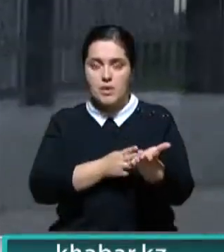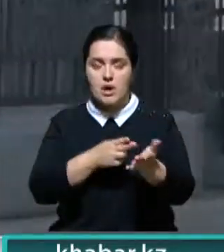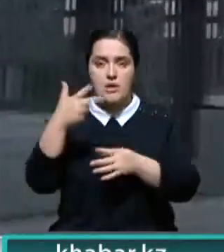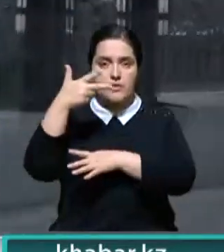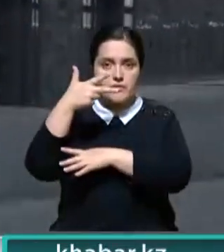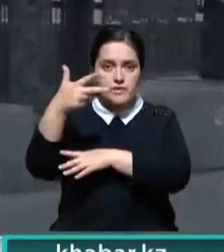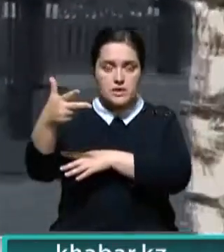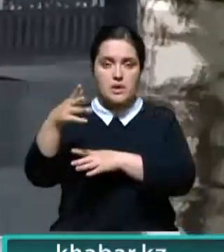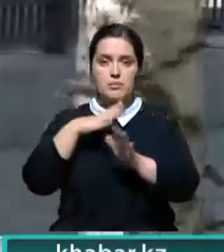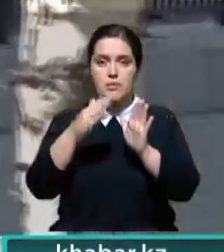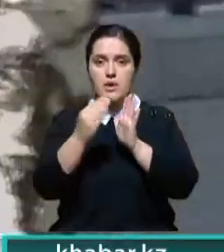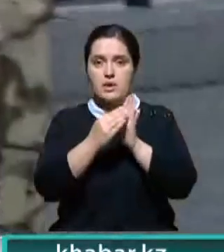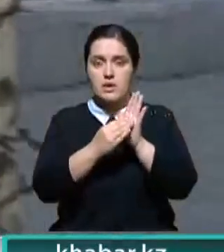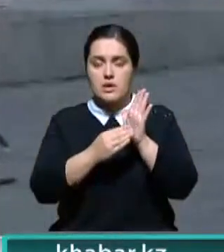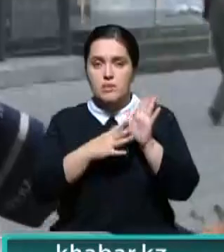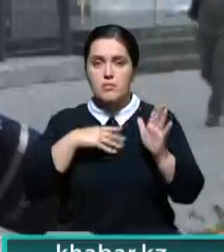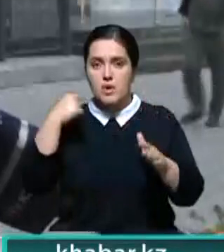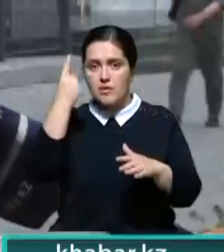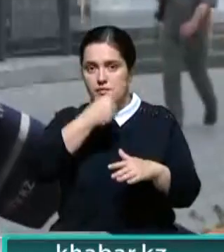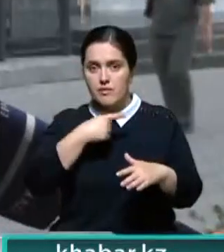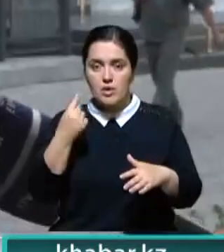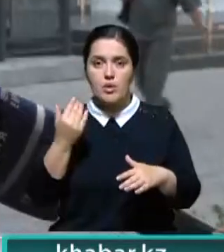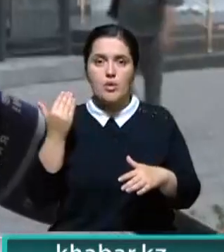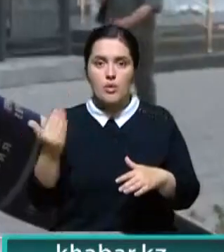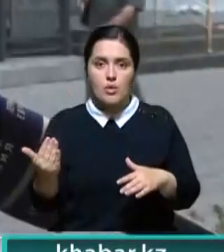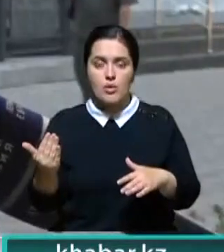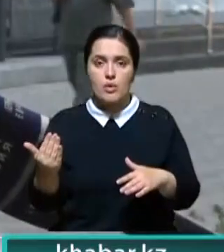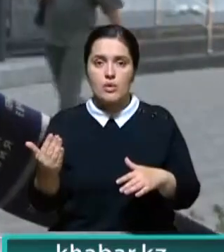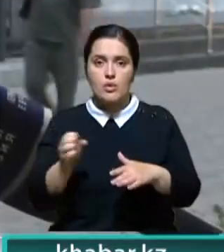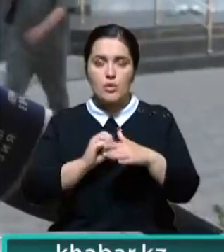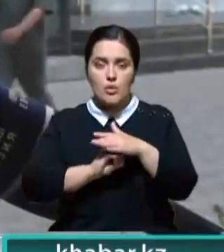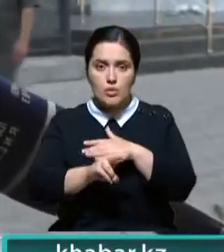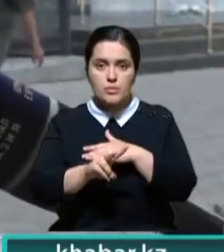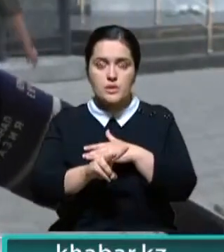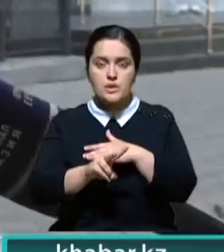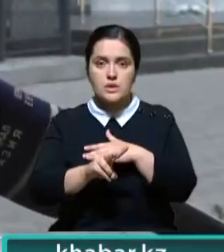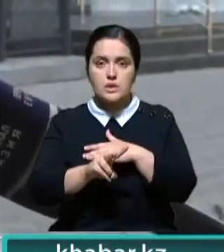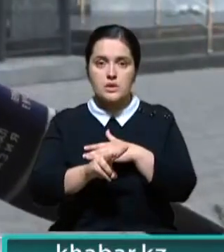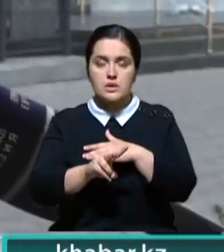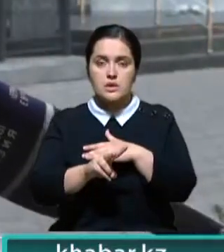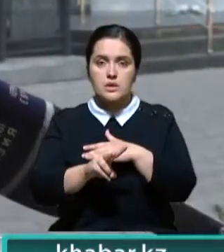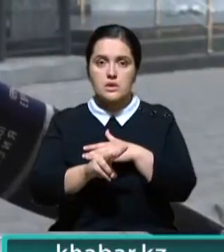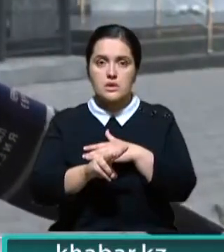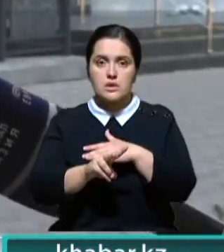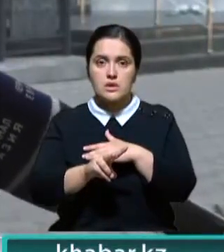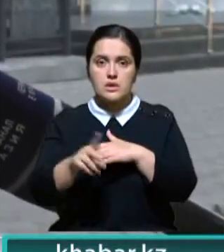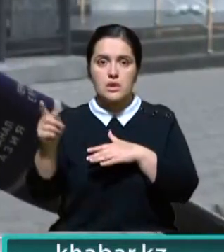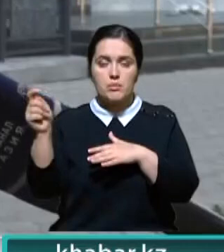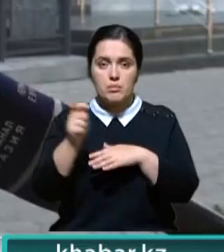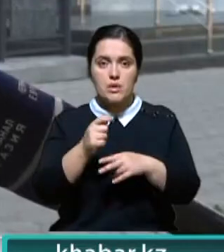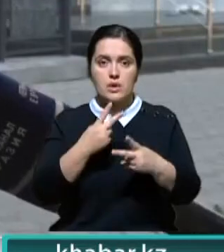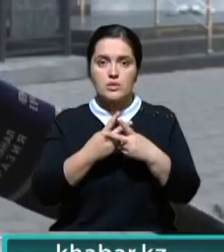видеокамер. Был составлен незамедлительно фоторобот. Он убежал и прибыл на свою колонию поселения.